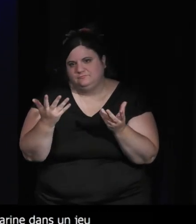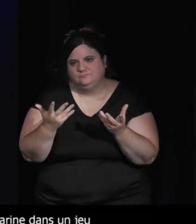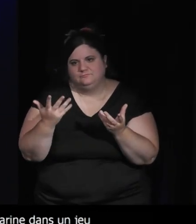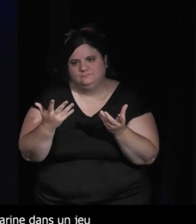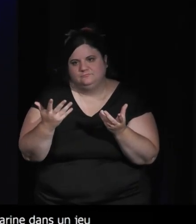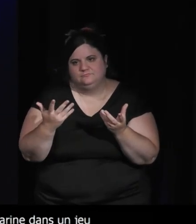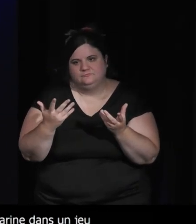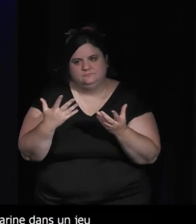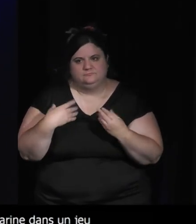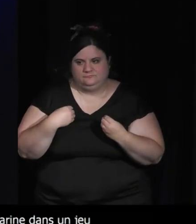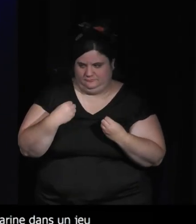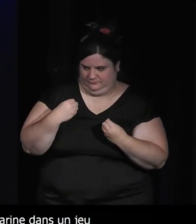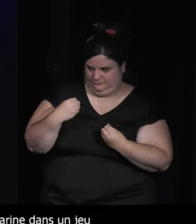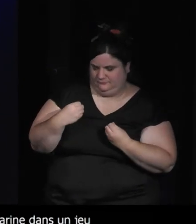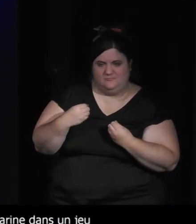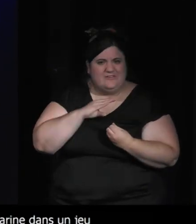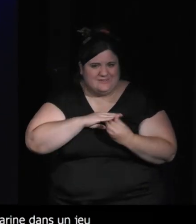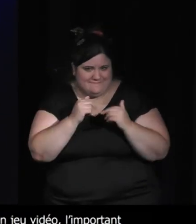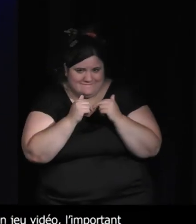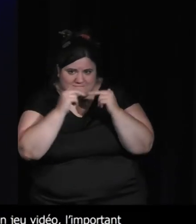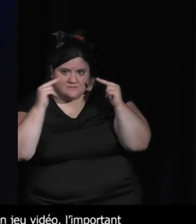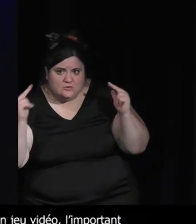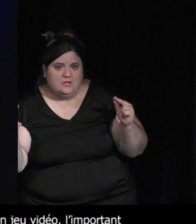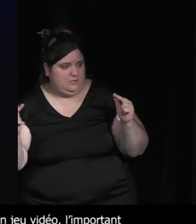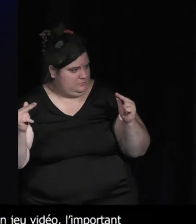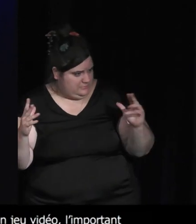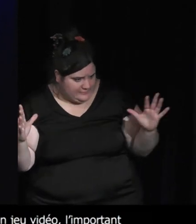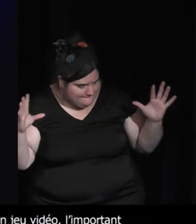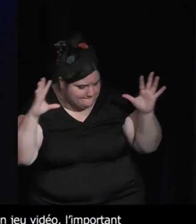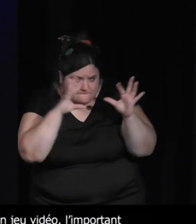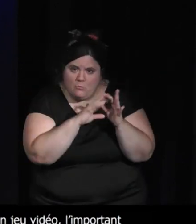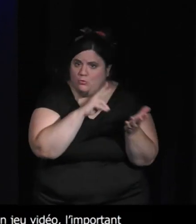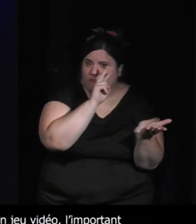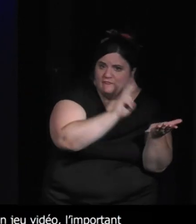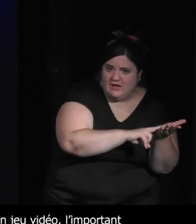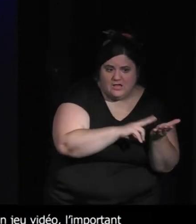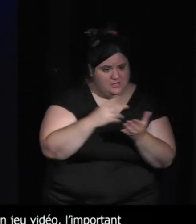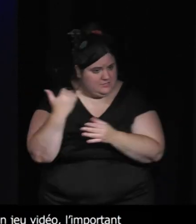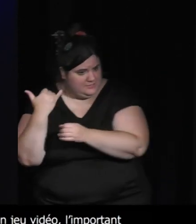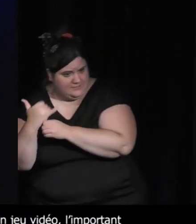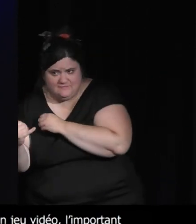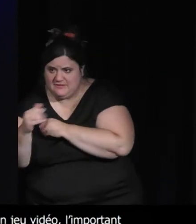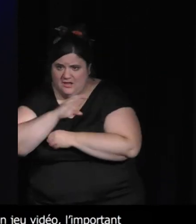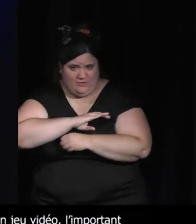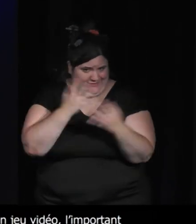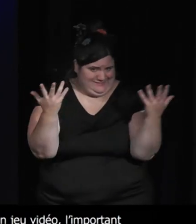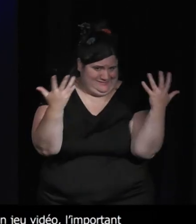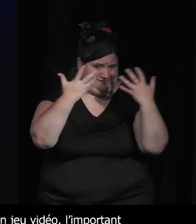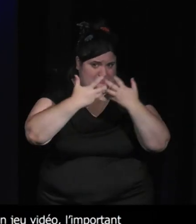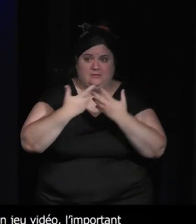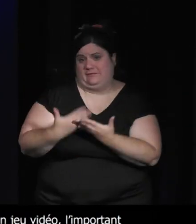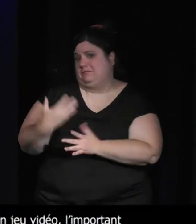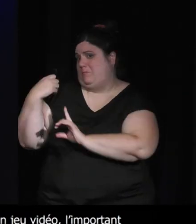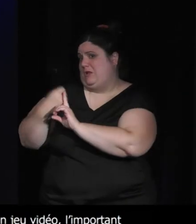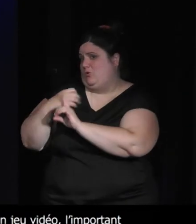de s'angoisser mais de faire le lien et de favoriser des connexions c'est un peu tout un courant militant qui